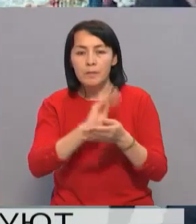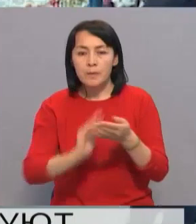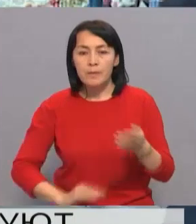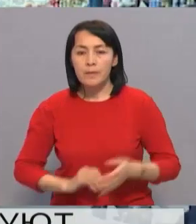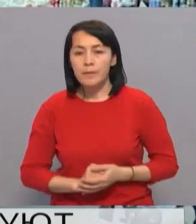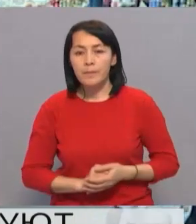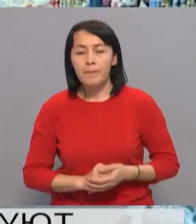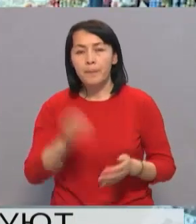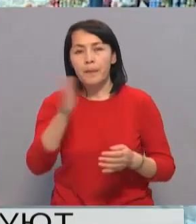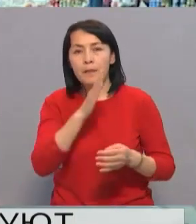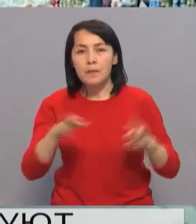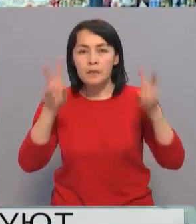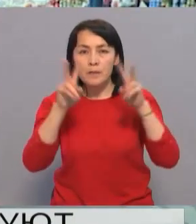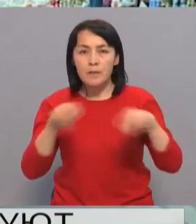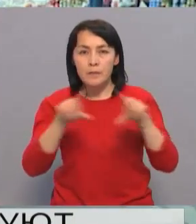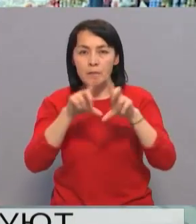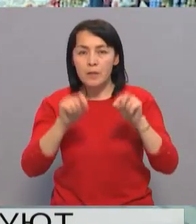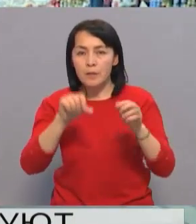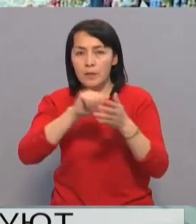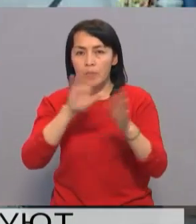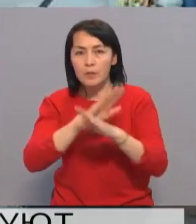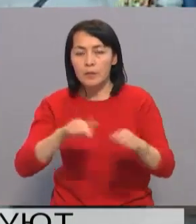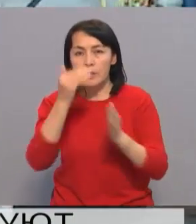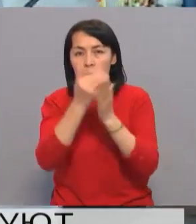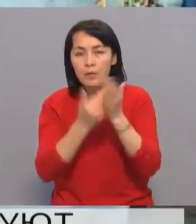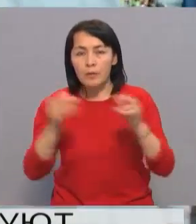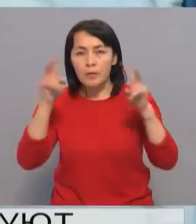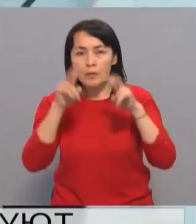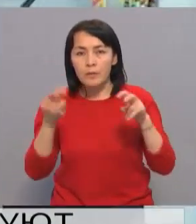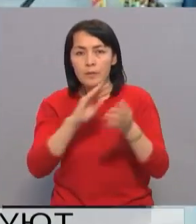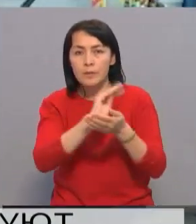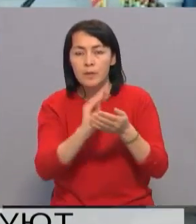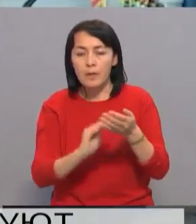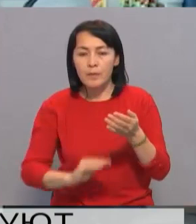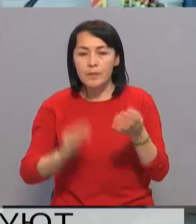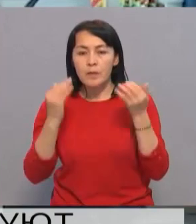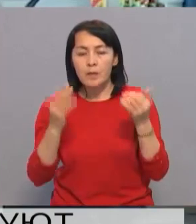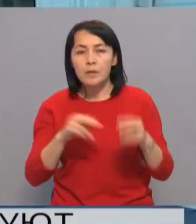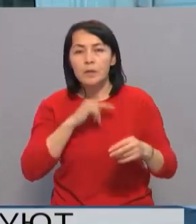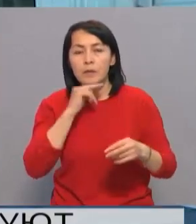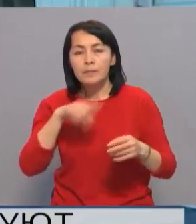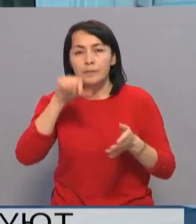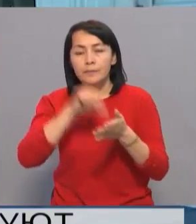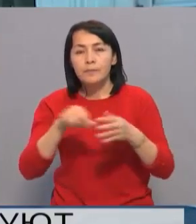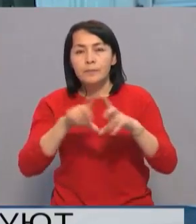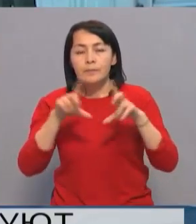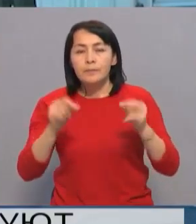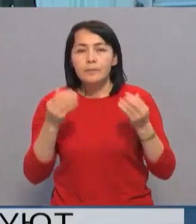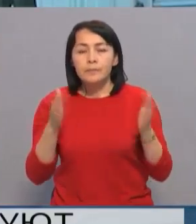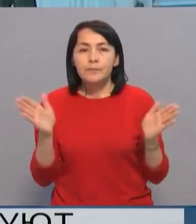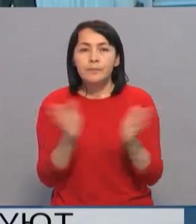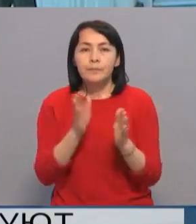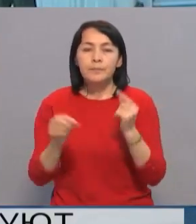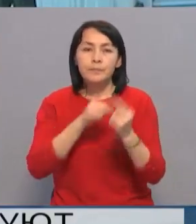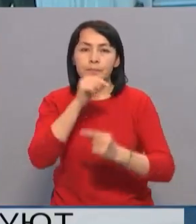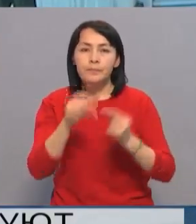Запрещена проверка объектов, не включенных в график проверок и в список профилактического контроля с посещением объекта, а также малого